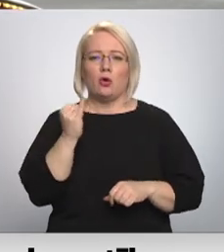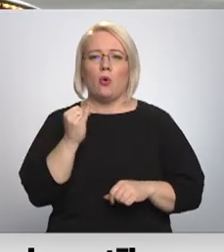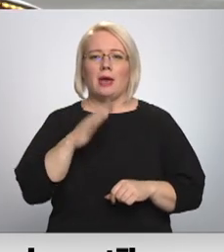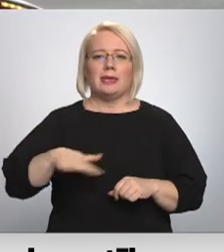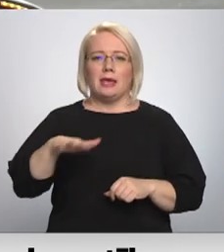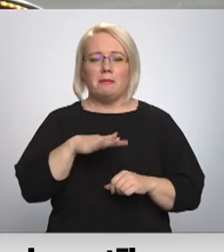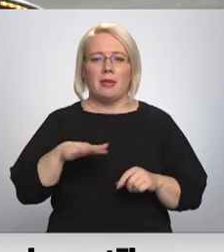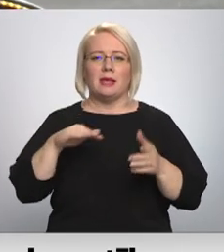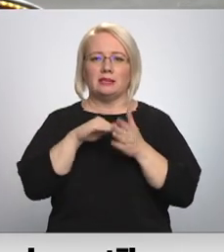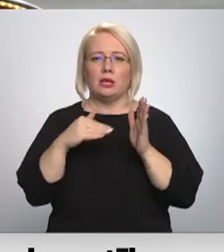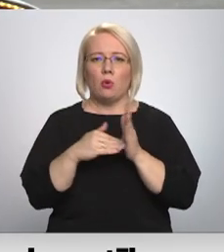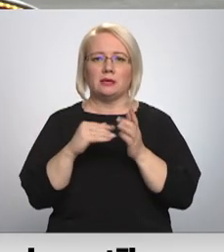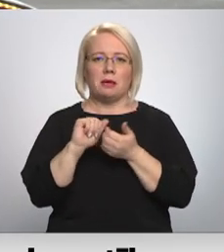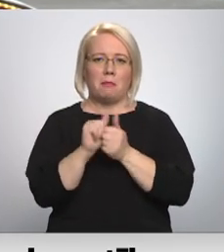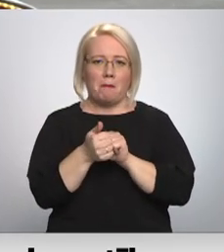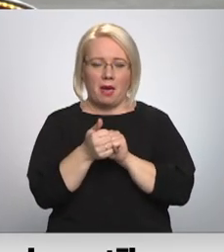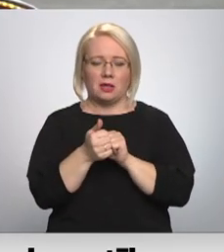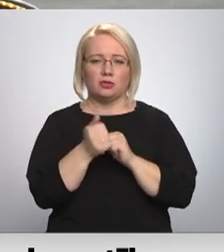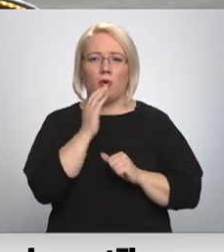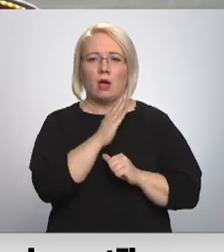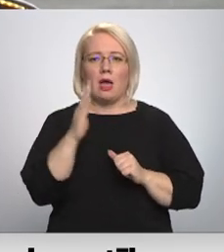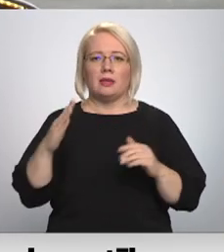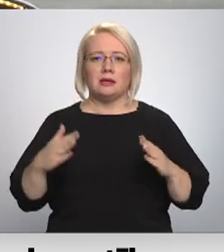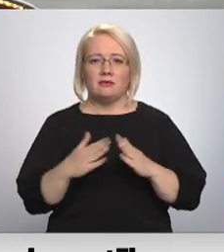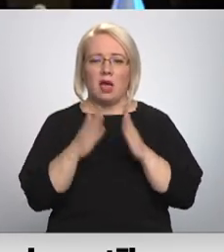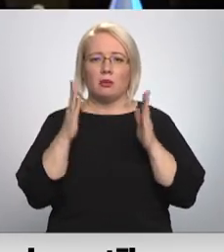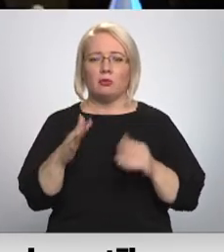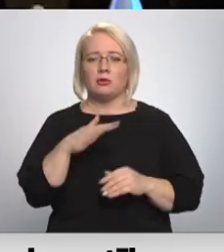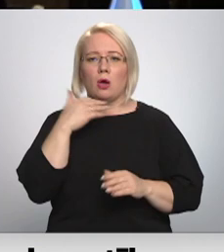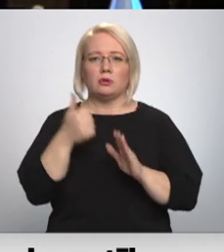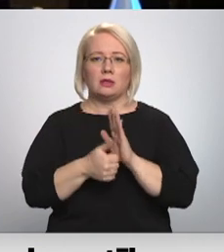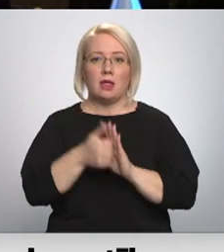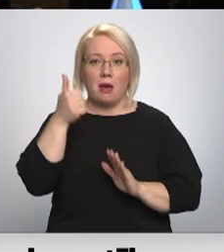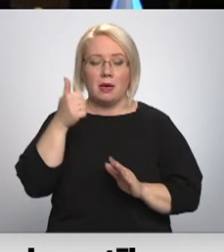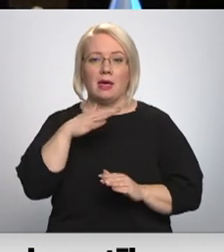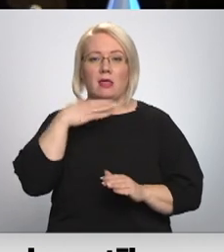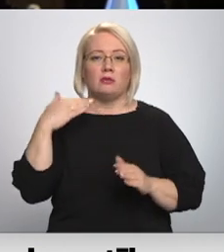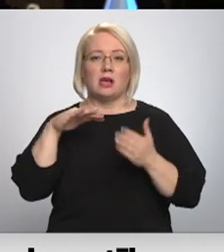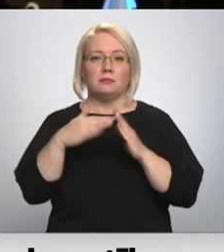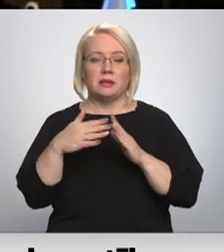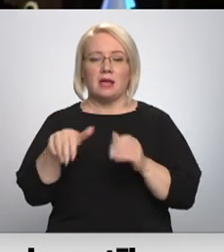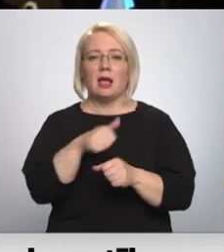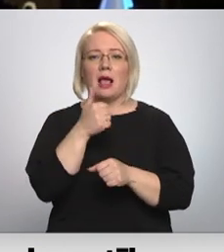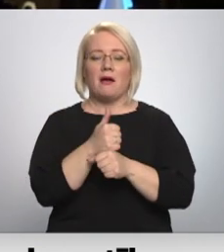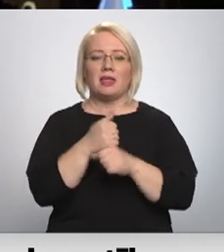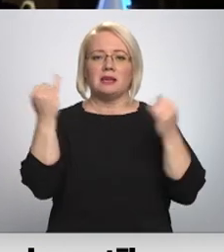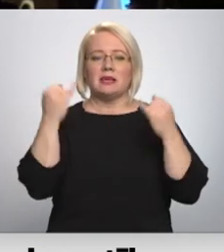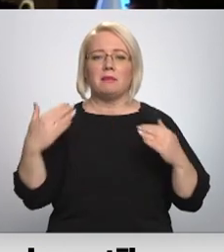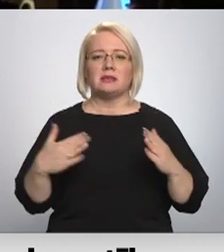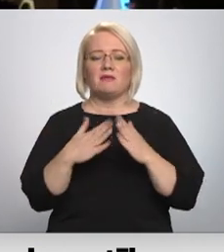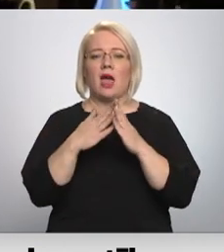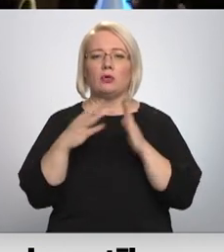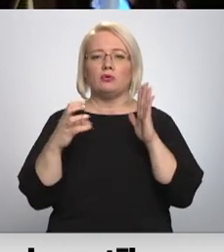situāciju pamainīsies. Tā kā mums tie katri svētki tagad būs daudz foršāki. Daudz astpilsētās gaunais Ziemassvētku simbols egla